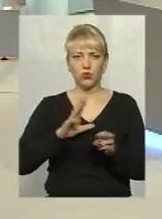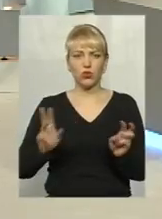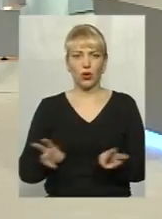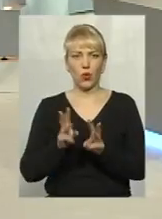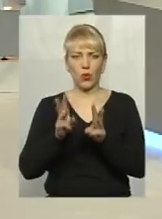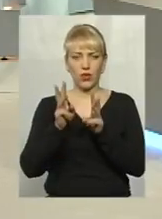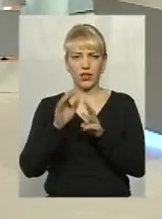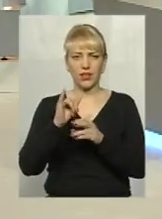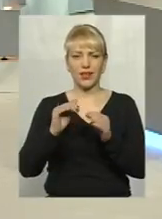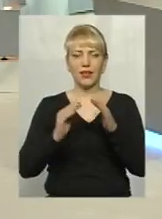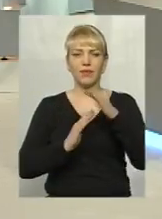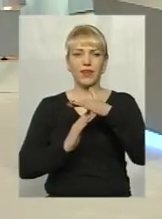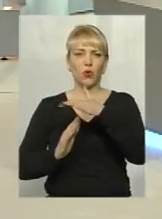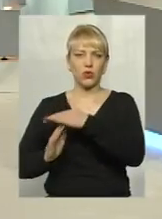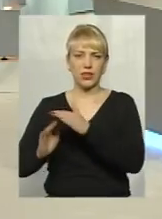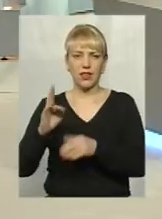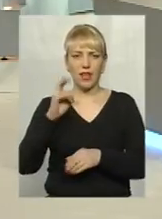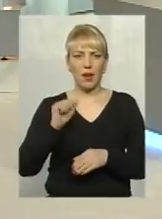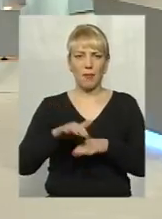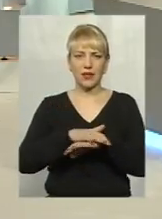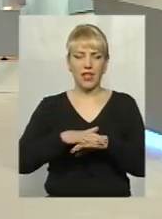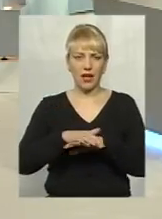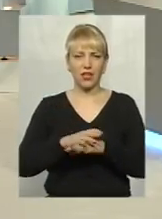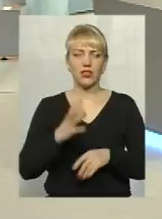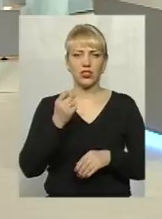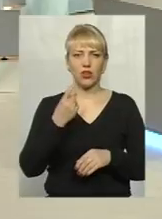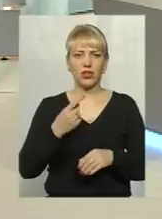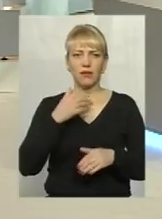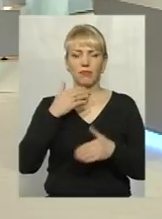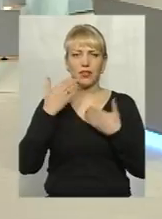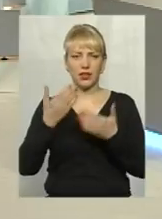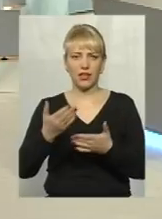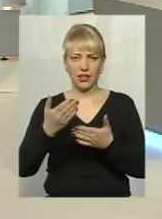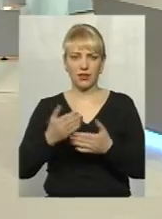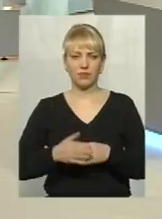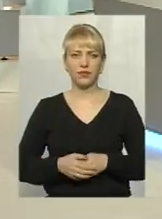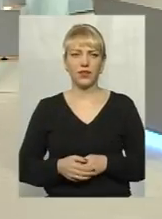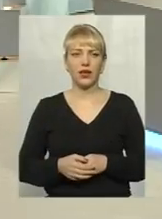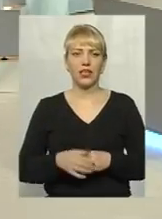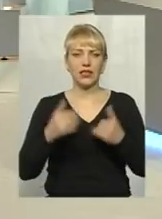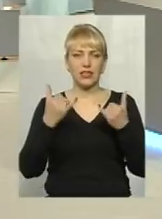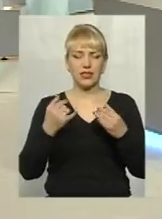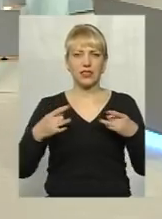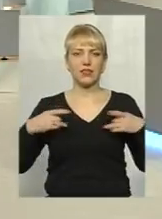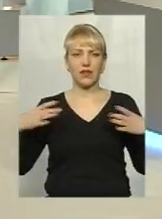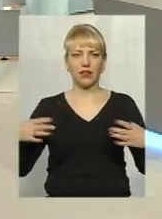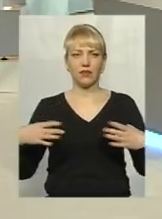кіоски на базарах. А ще таке питання. Зараз свята?